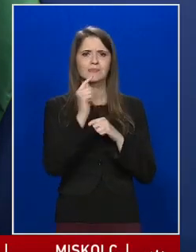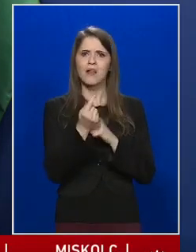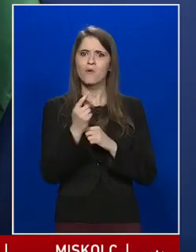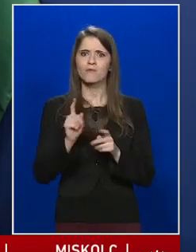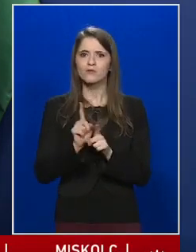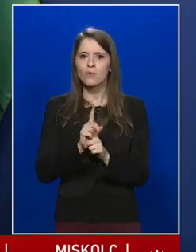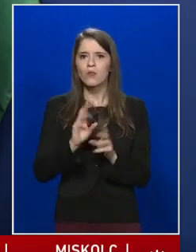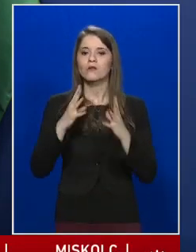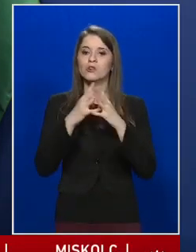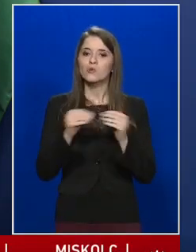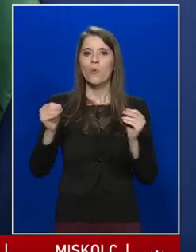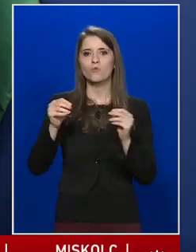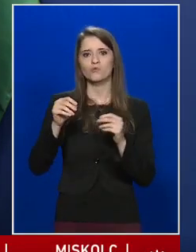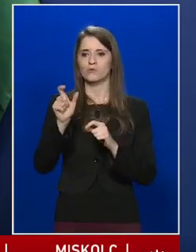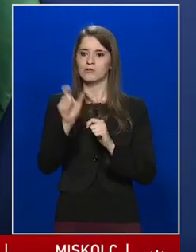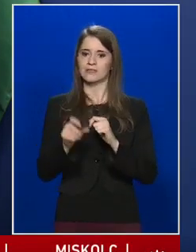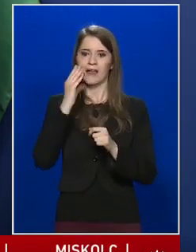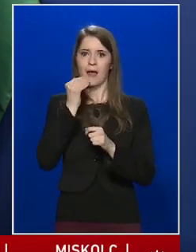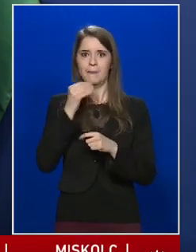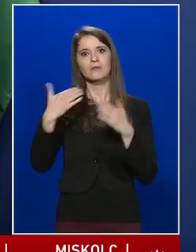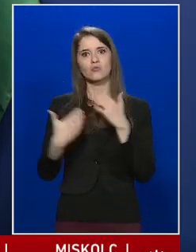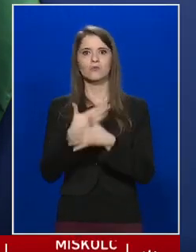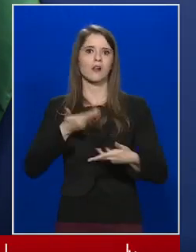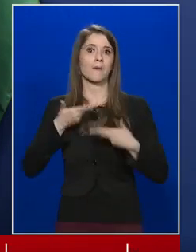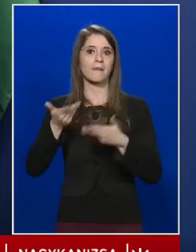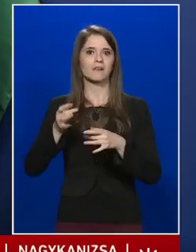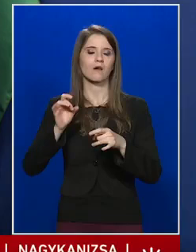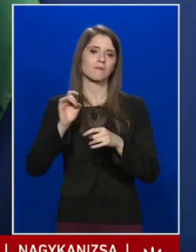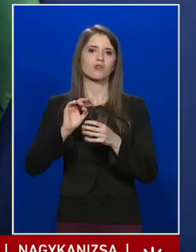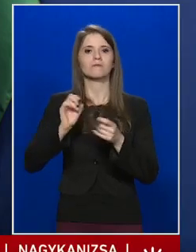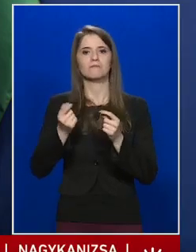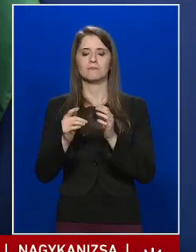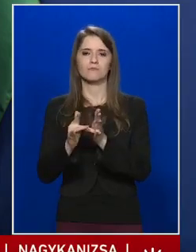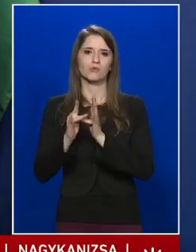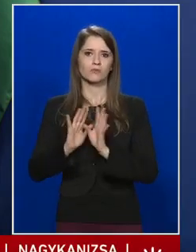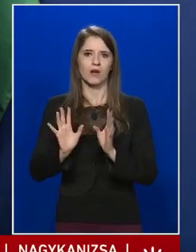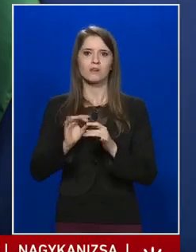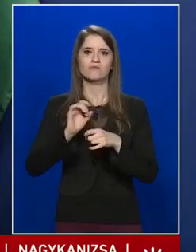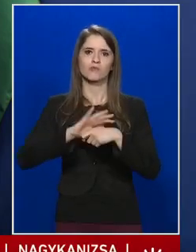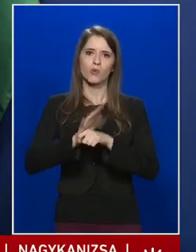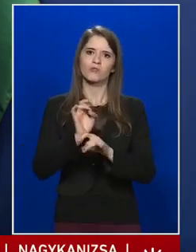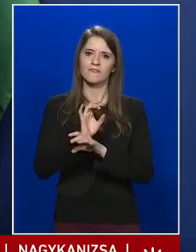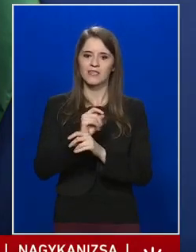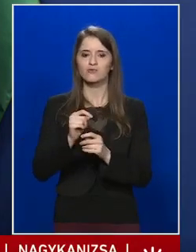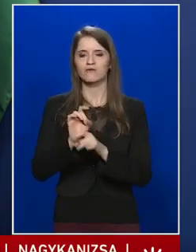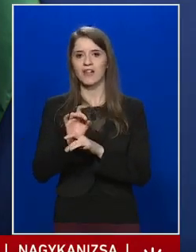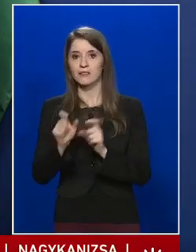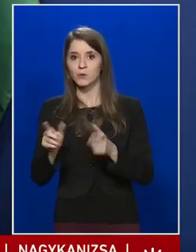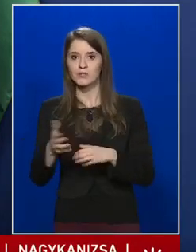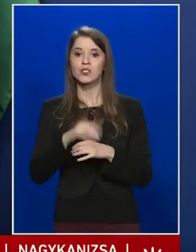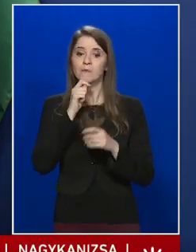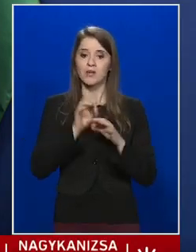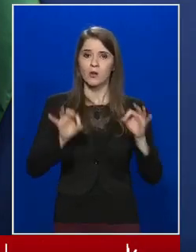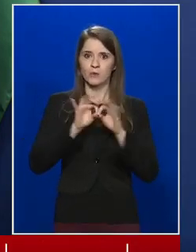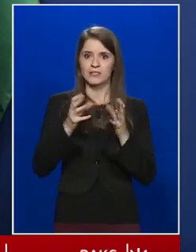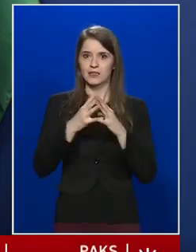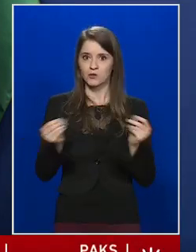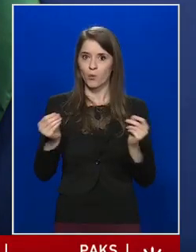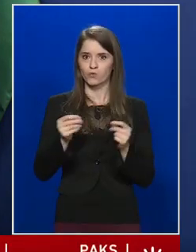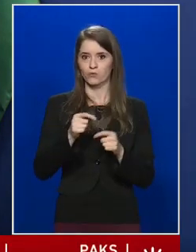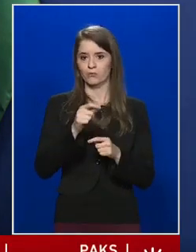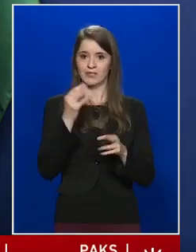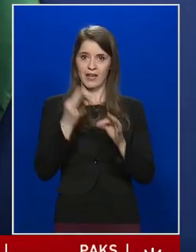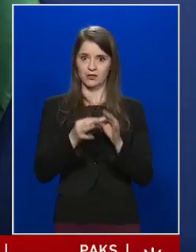gyógyult embernél újra kimutatták a koronavírus fertőzést. A magyarországi gyógyult betegek esetében előfordult-e már